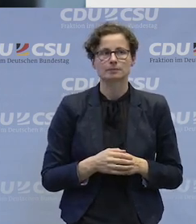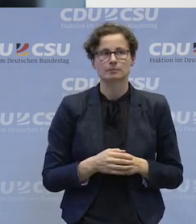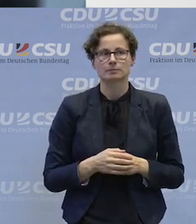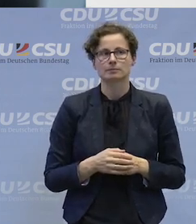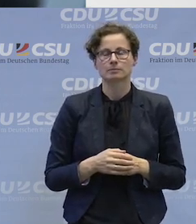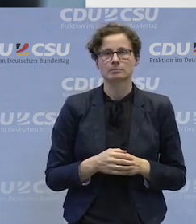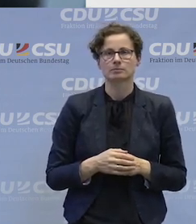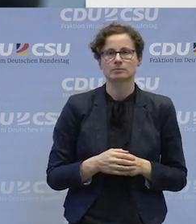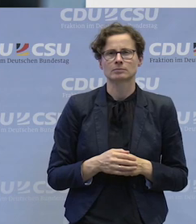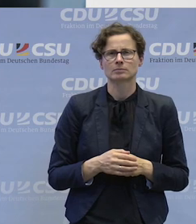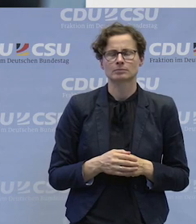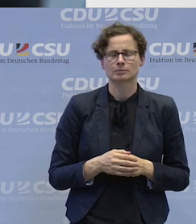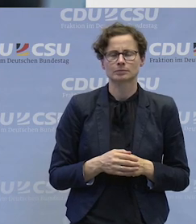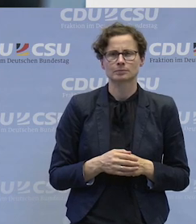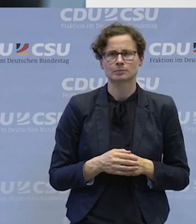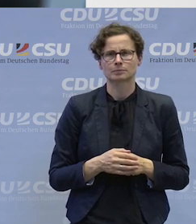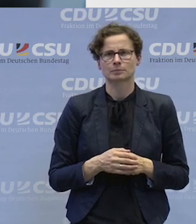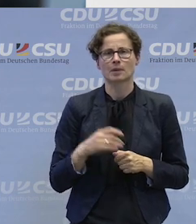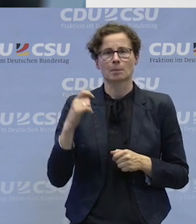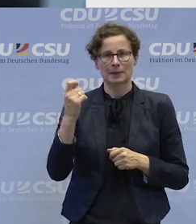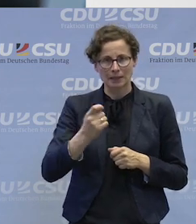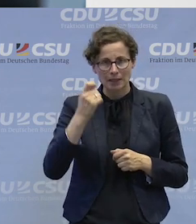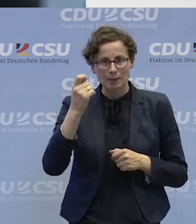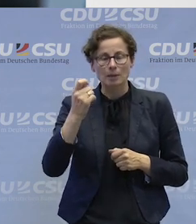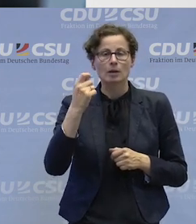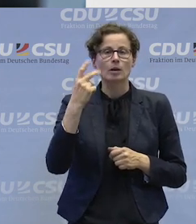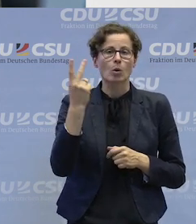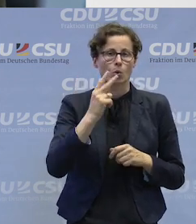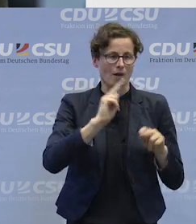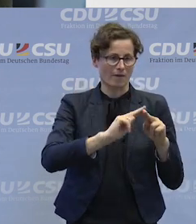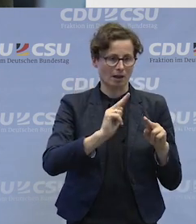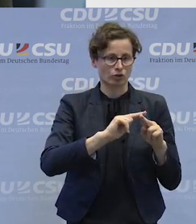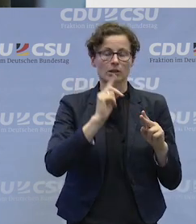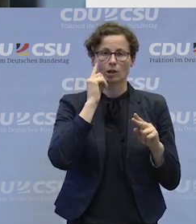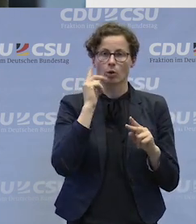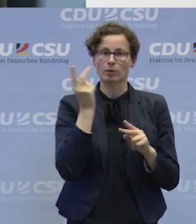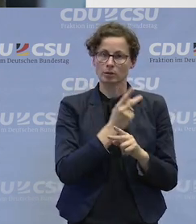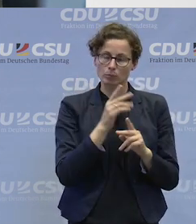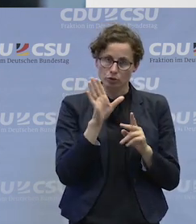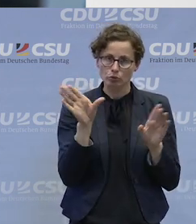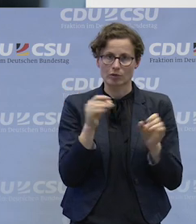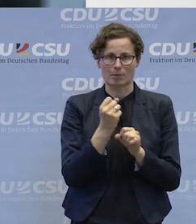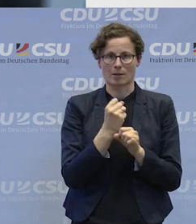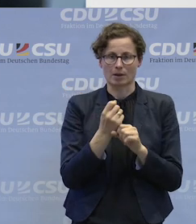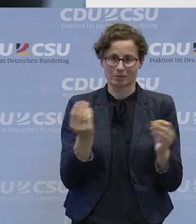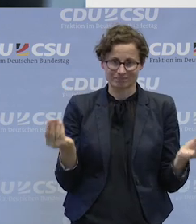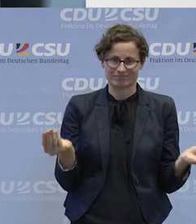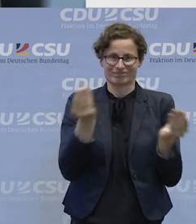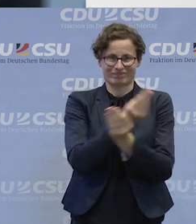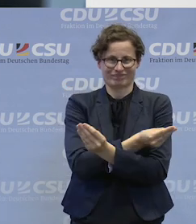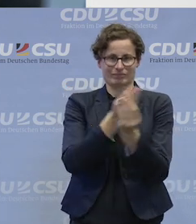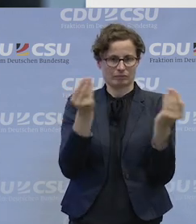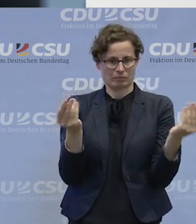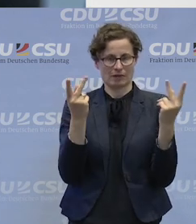die Betriebe und auch Werkstätten, ich glaube, die gegenseitige Information und zwar eine Information, sodass das